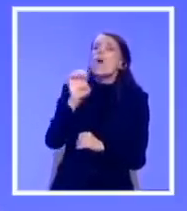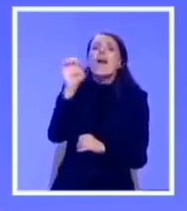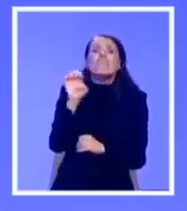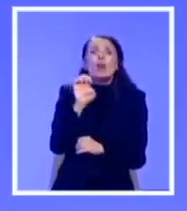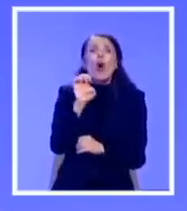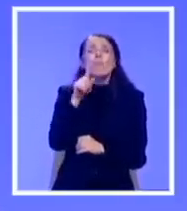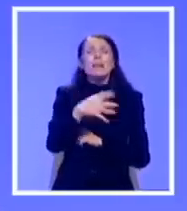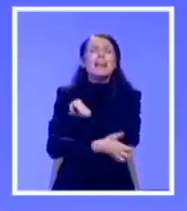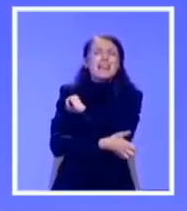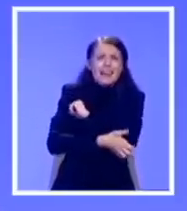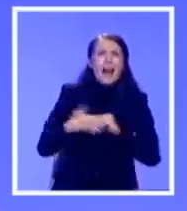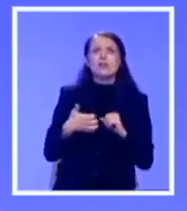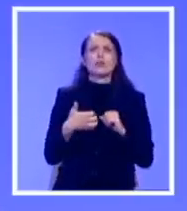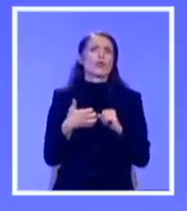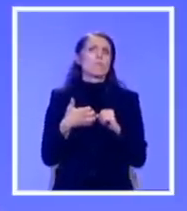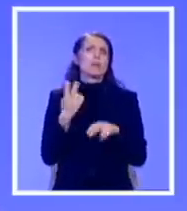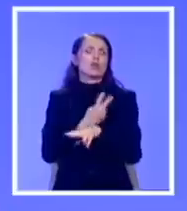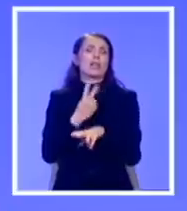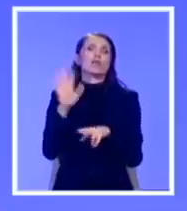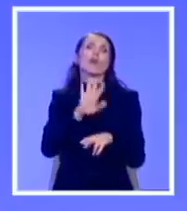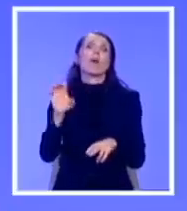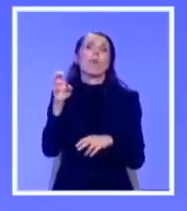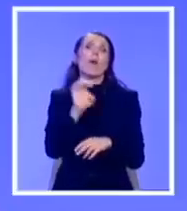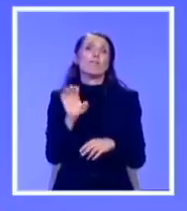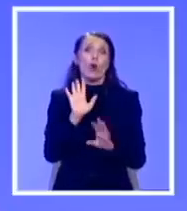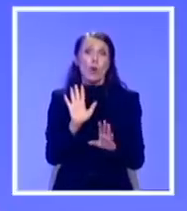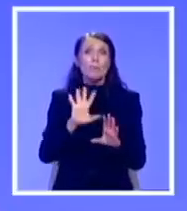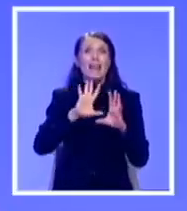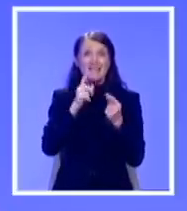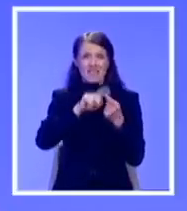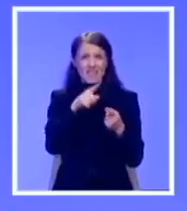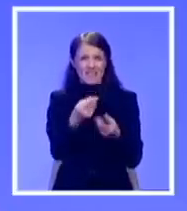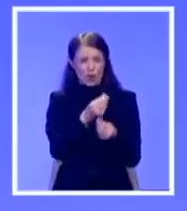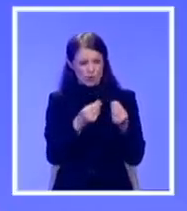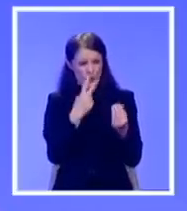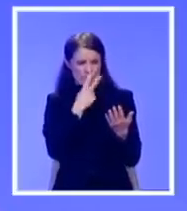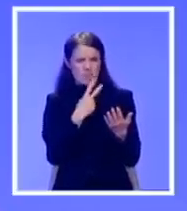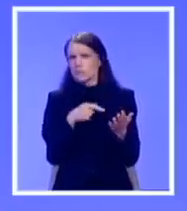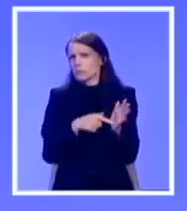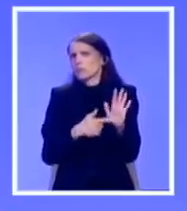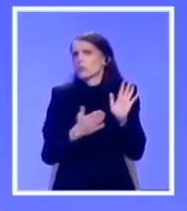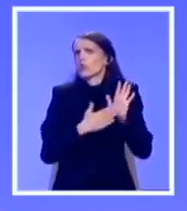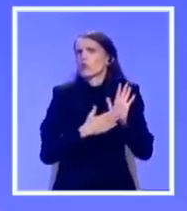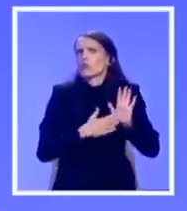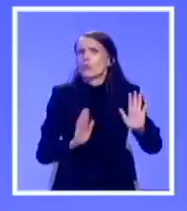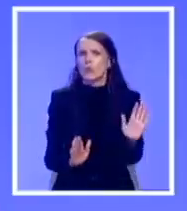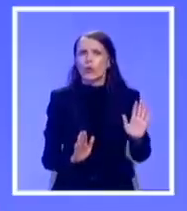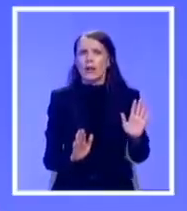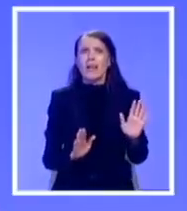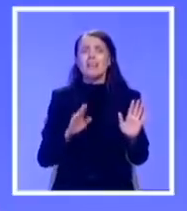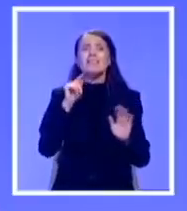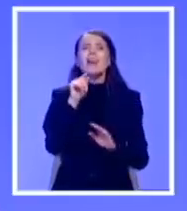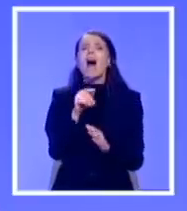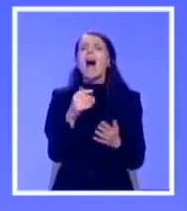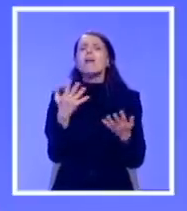ispitivanjama najsilomašnija zemlja u Evropi. Dakle, svi ekonomski pokazatelji pokazuju i dokazuju ovu činjenicu. To je činjenica. Po